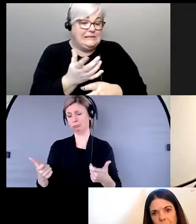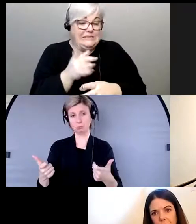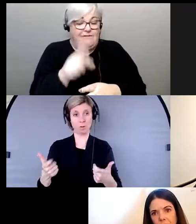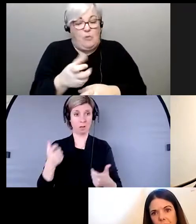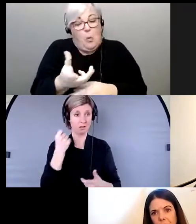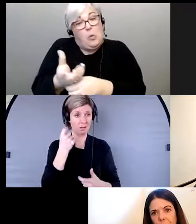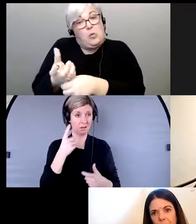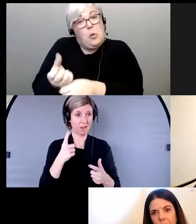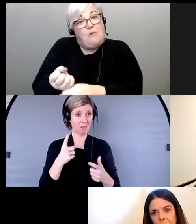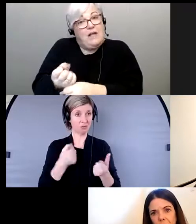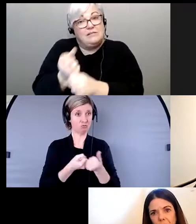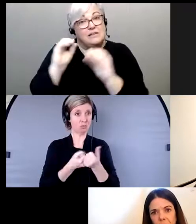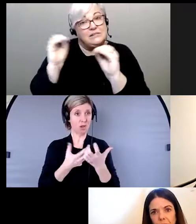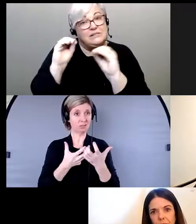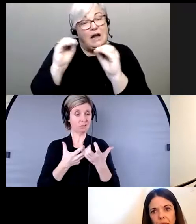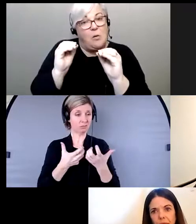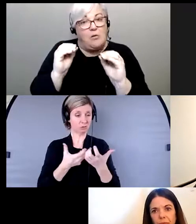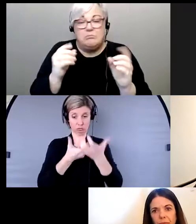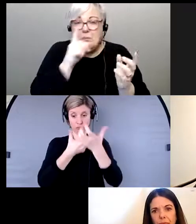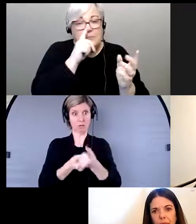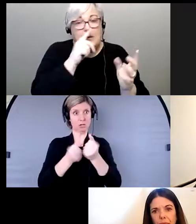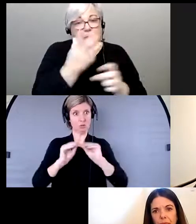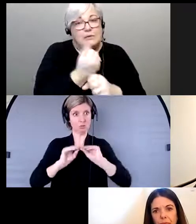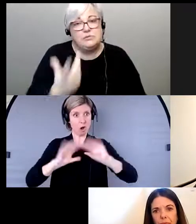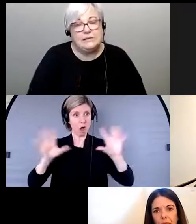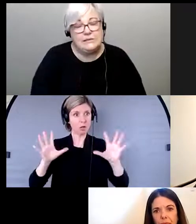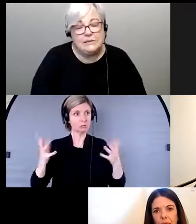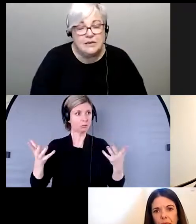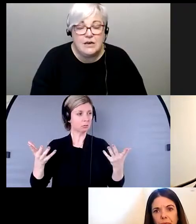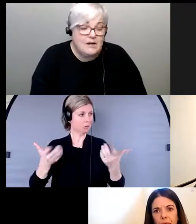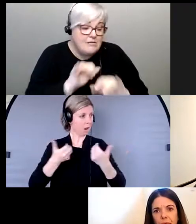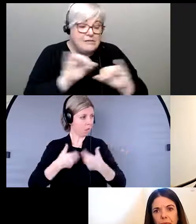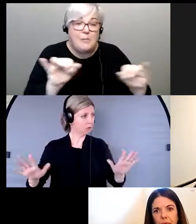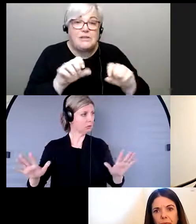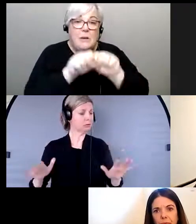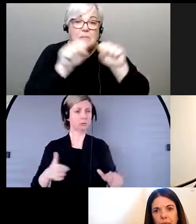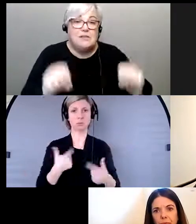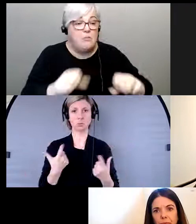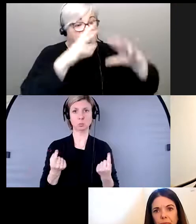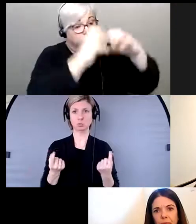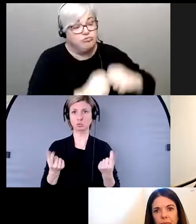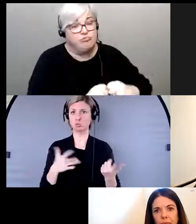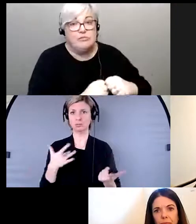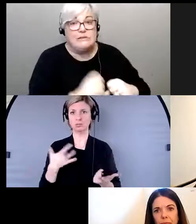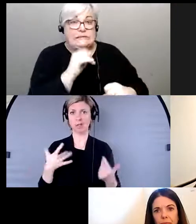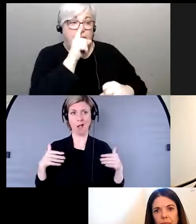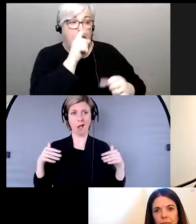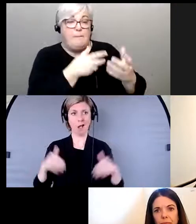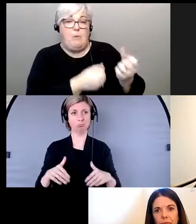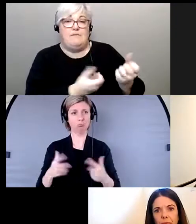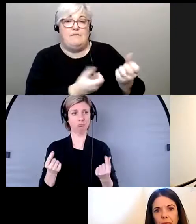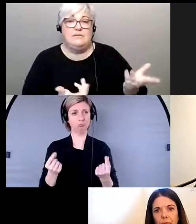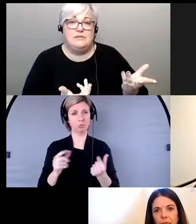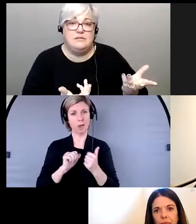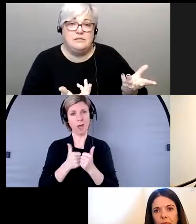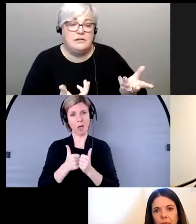confiance, pardon, on n'arrivera à rien. C'est impossible de créer, de démanteler des systèmes lorsqu'on ne peut pas vraiment avoir confiance en